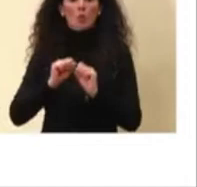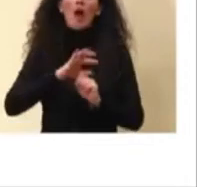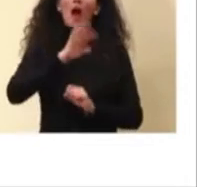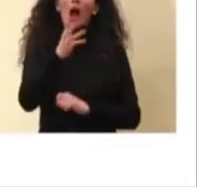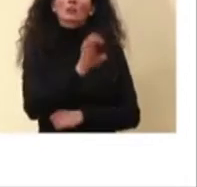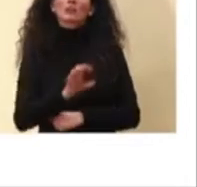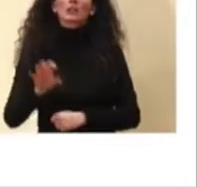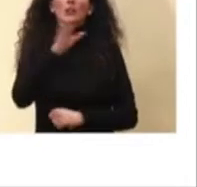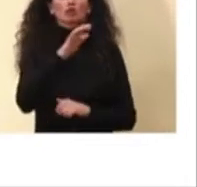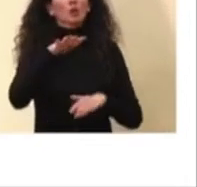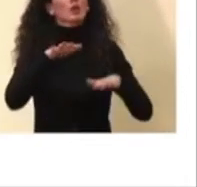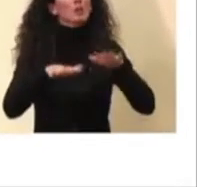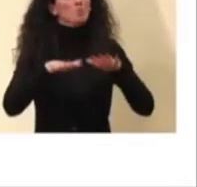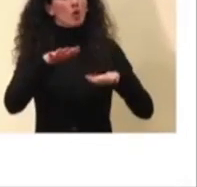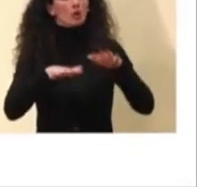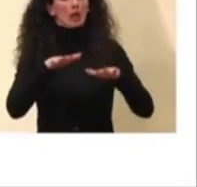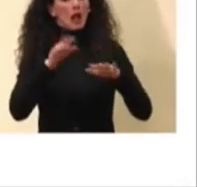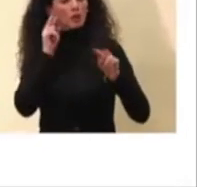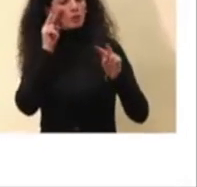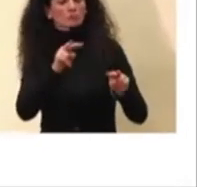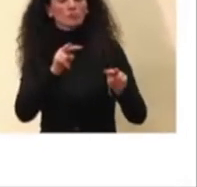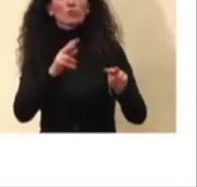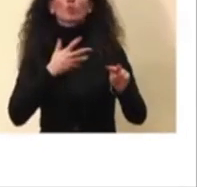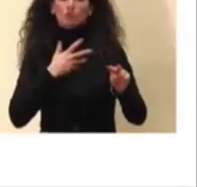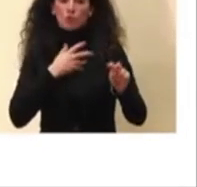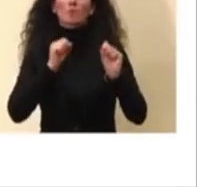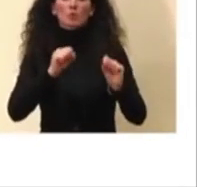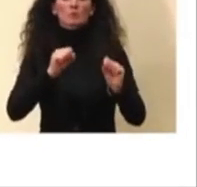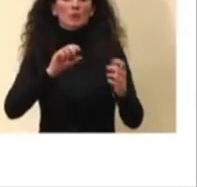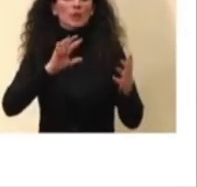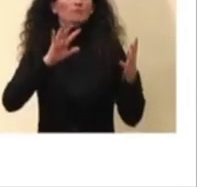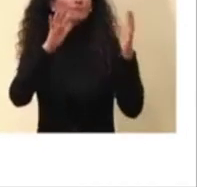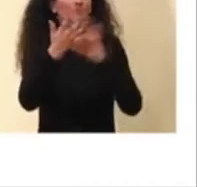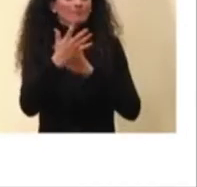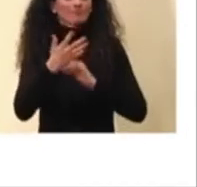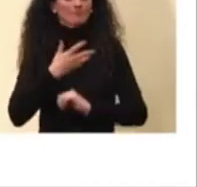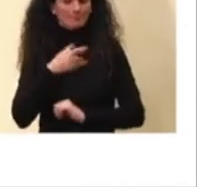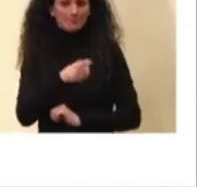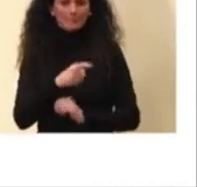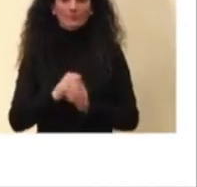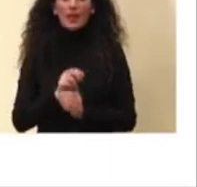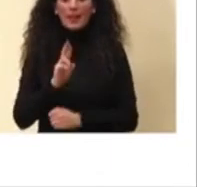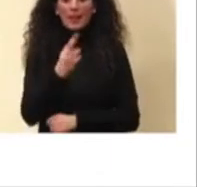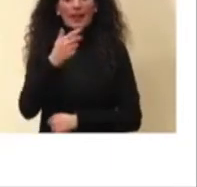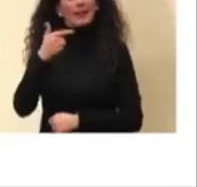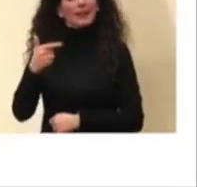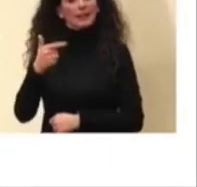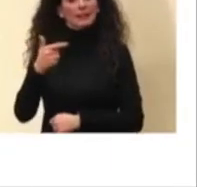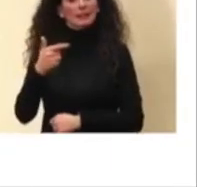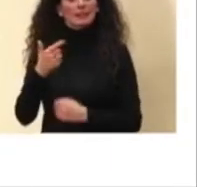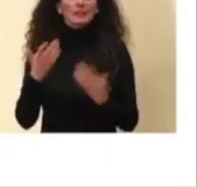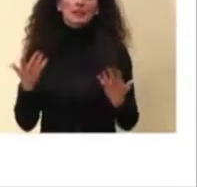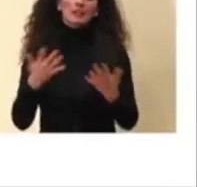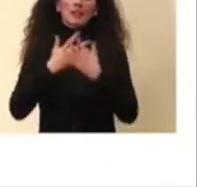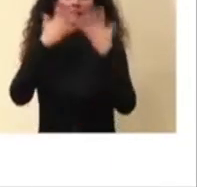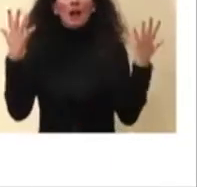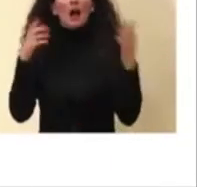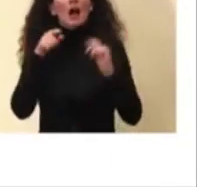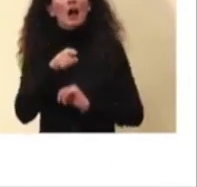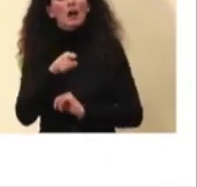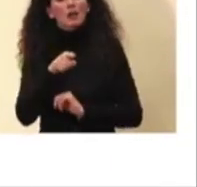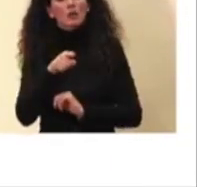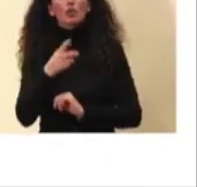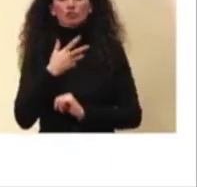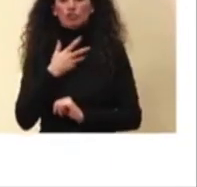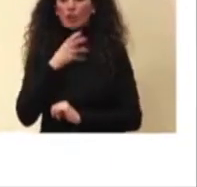sono moderate con elevata probabilità di progressione. Vedete che l'RT sostanzialmente ci